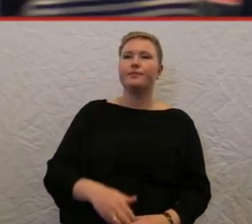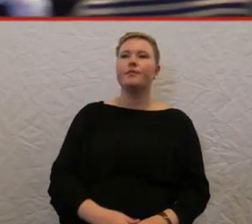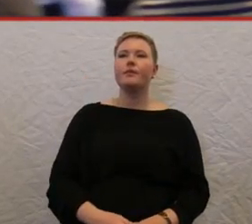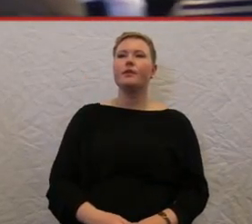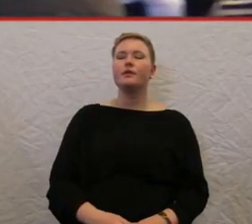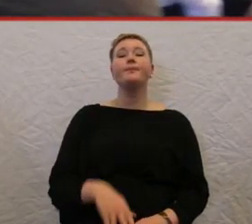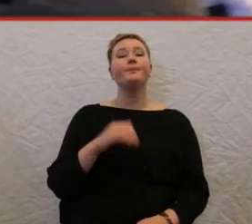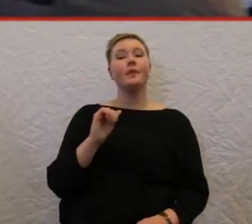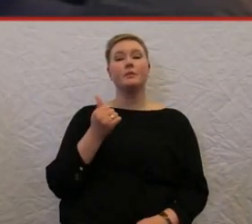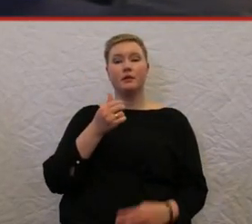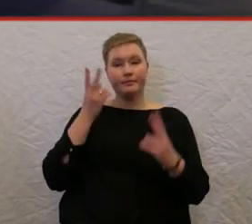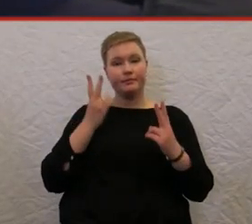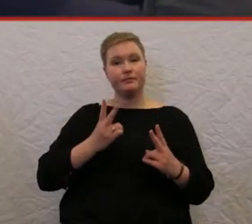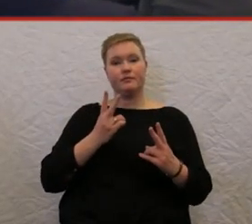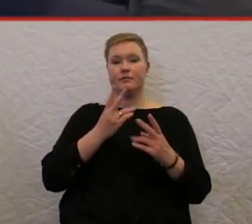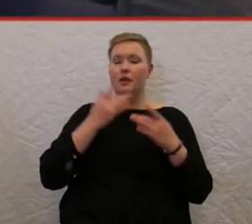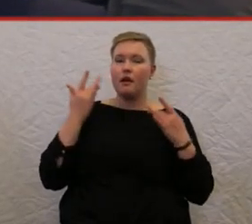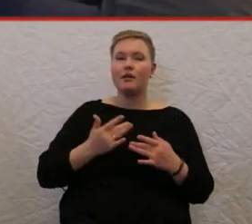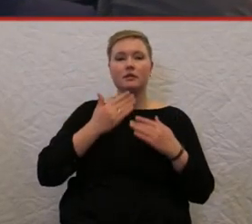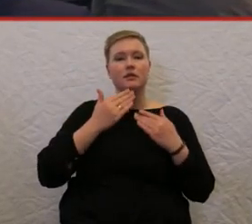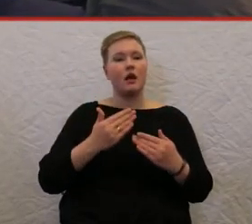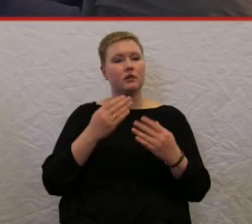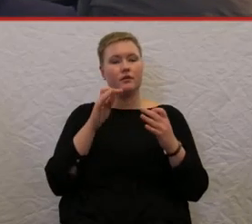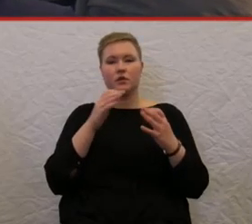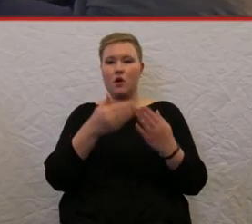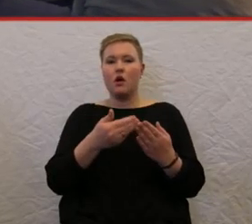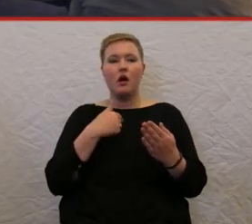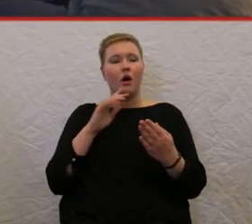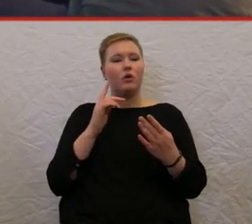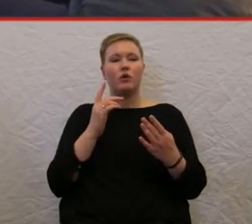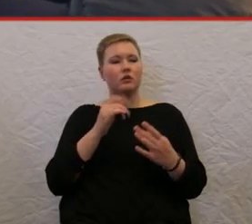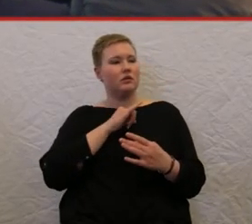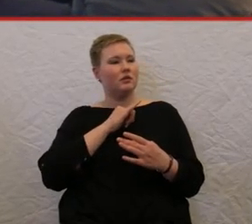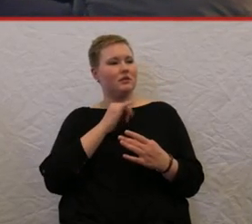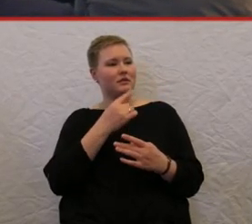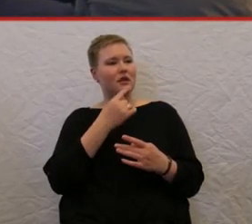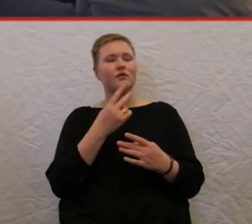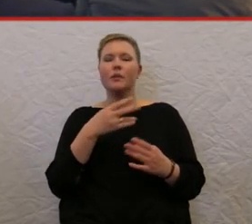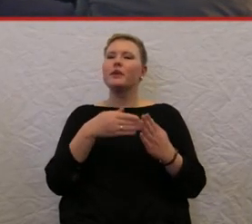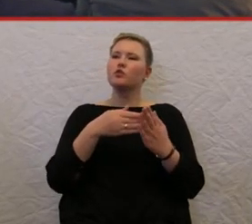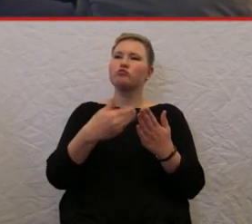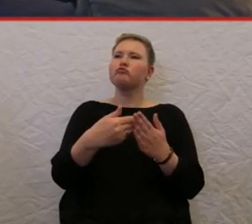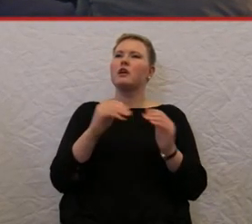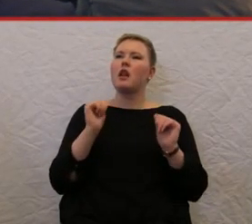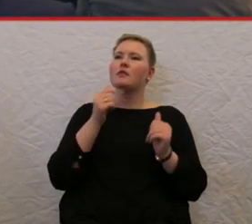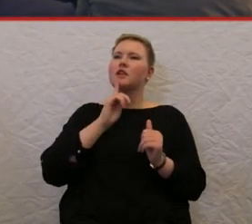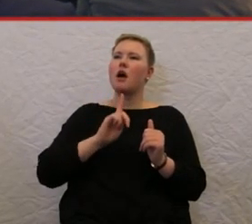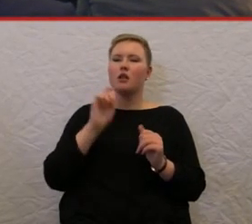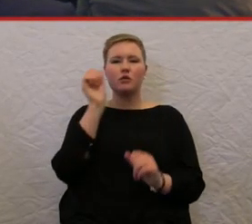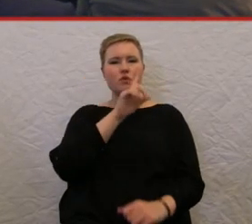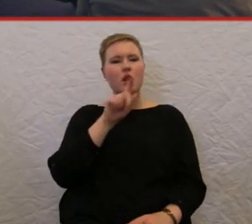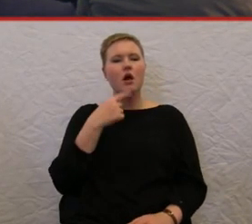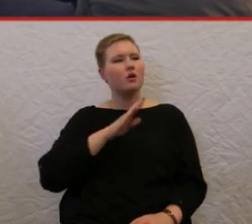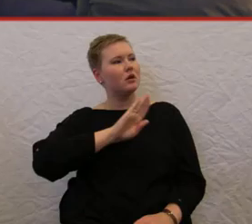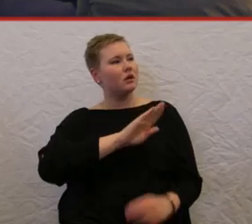Erstmal recht herzlichen Dank. Das ist für mich was ganz Neues, dass Sie sagen, Behinderung als Lifestyle, ich finde das cool. Und auch Ihre Webseite